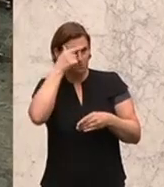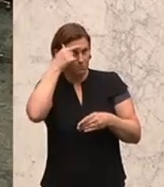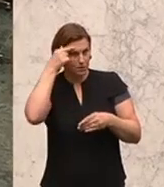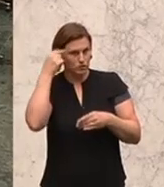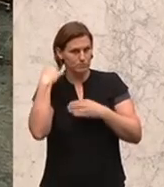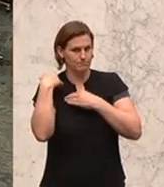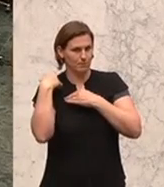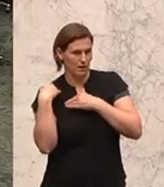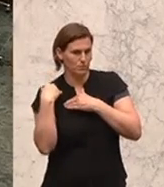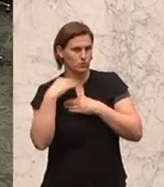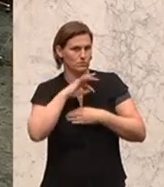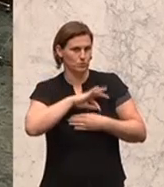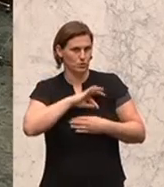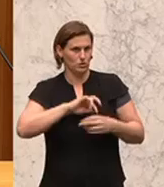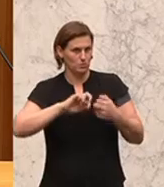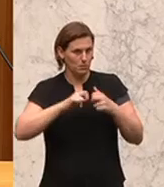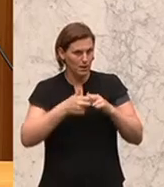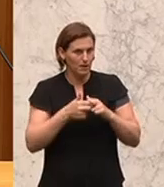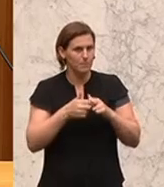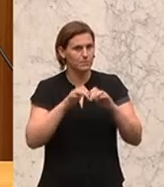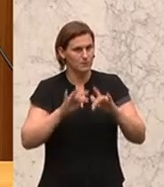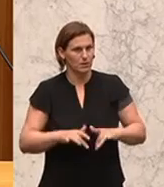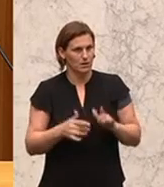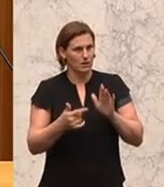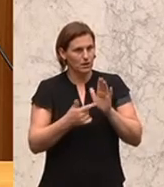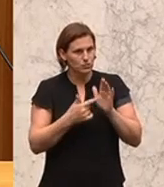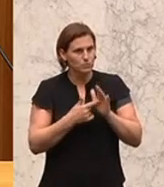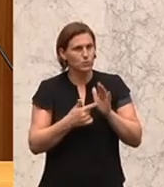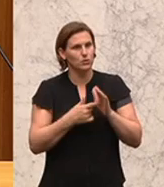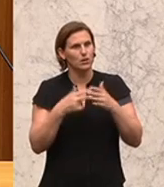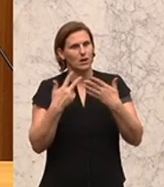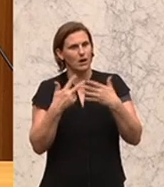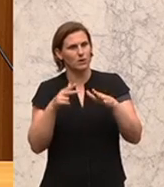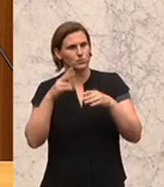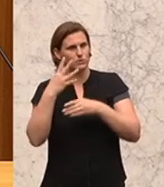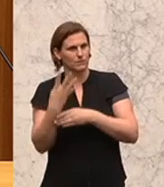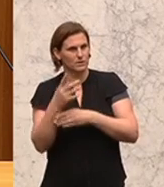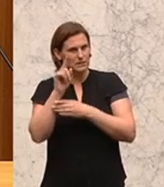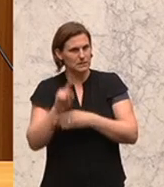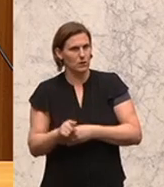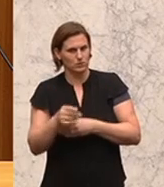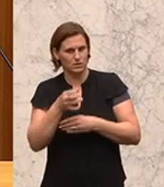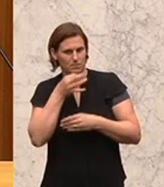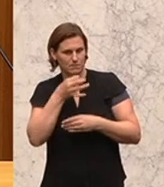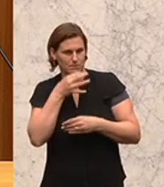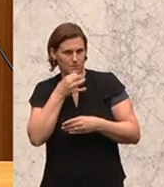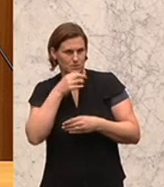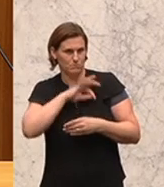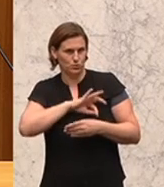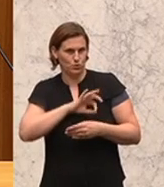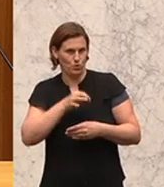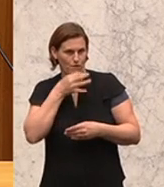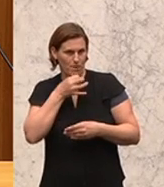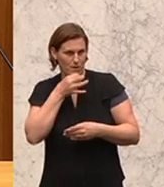aufgrund von psychischen Problemen in Anspruch nehmen. 840.000 Personen nehmen Psychopharmaka, aber nur